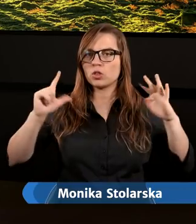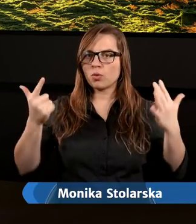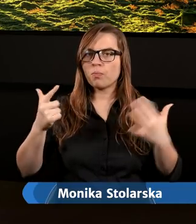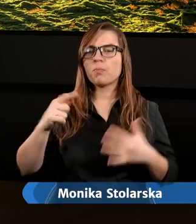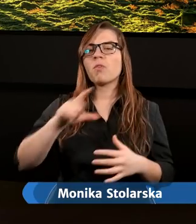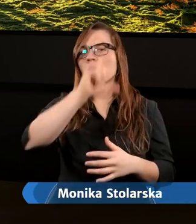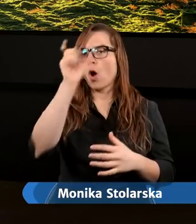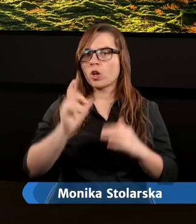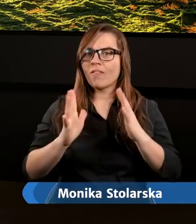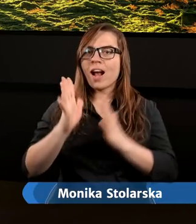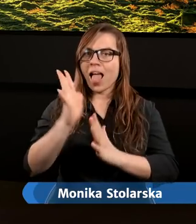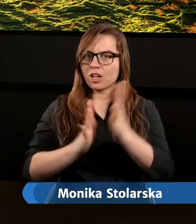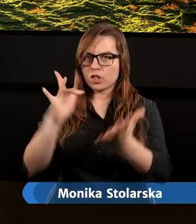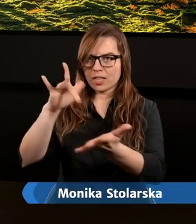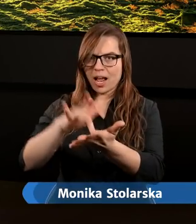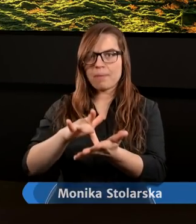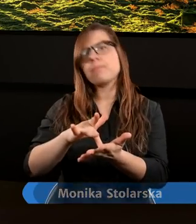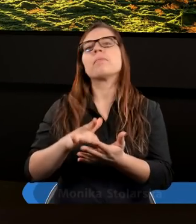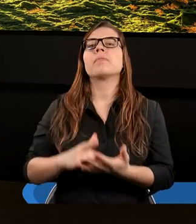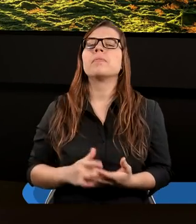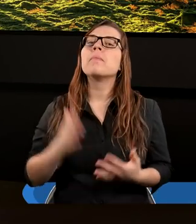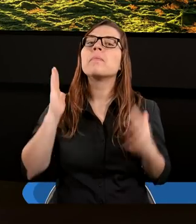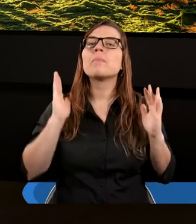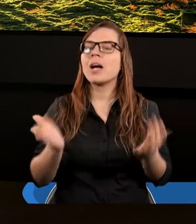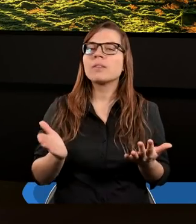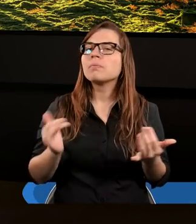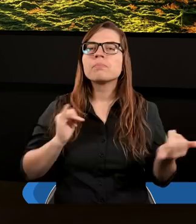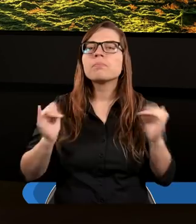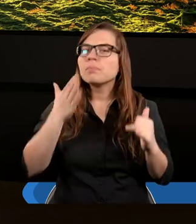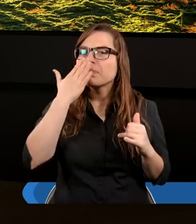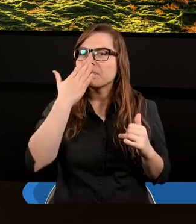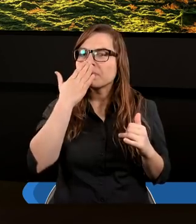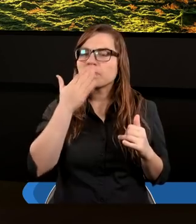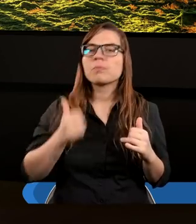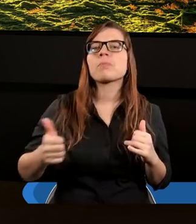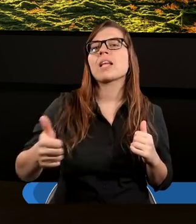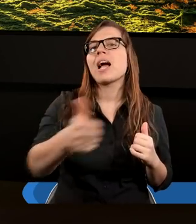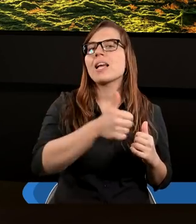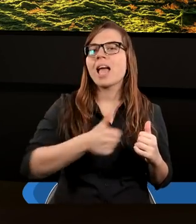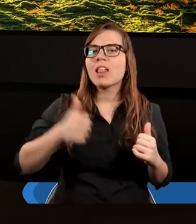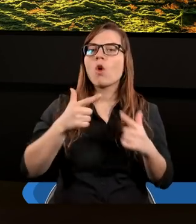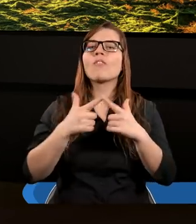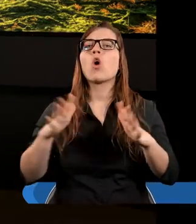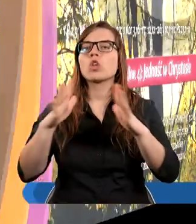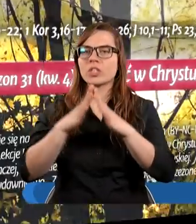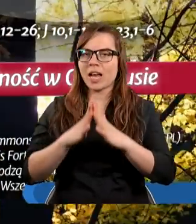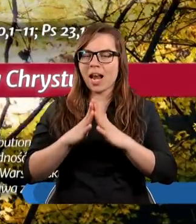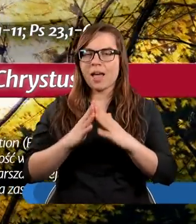Siódmego w Podkowie Leśnej. Będziemy omawiać temat jedności w Kościele.